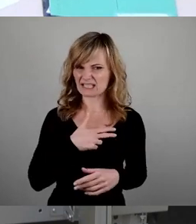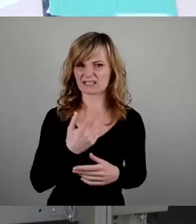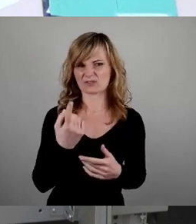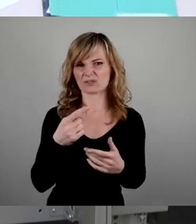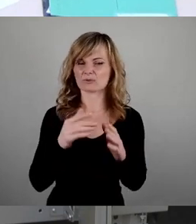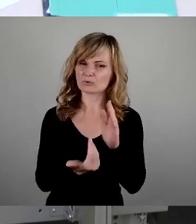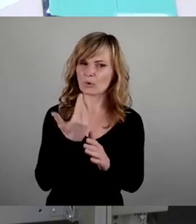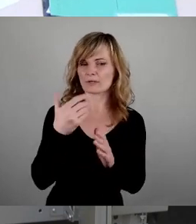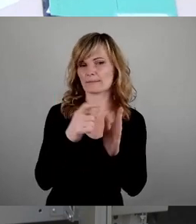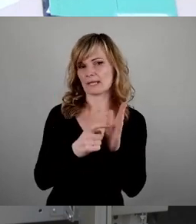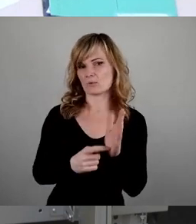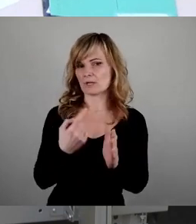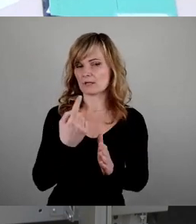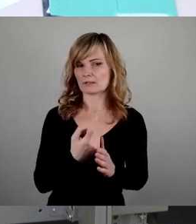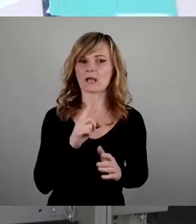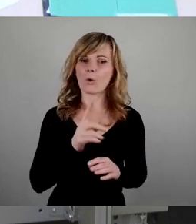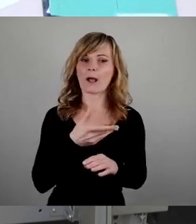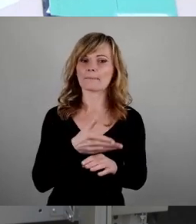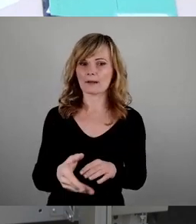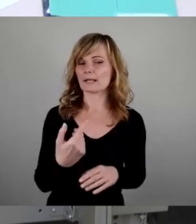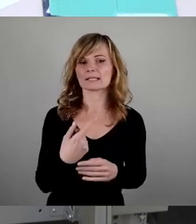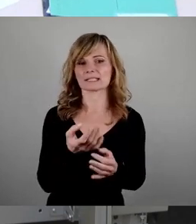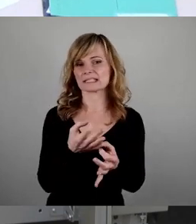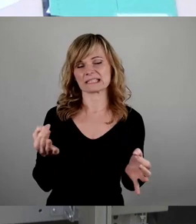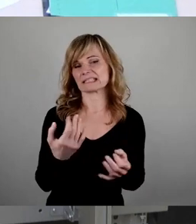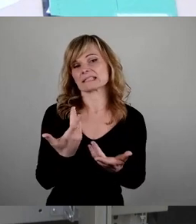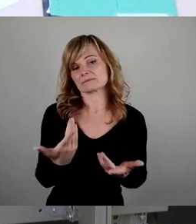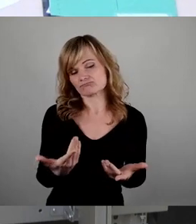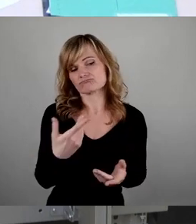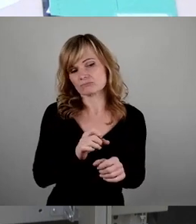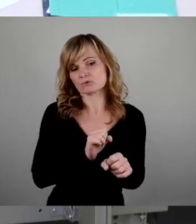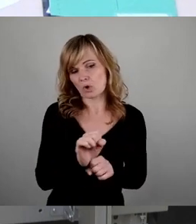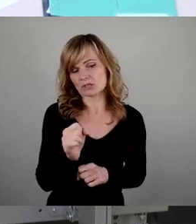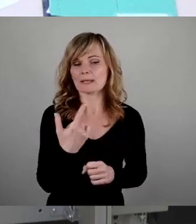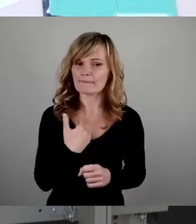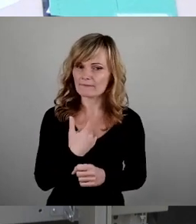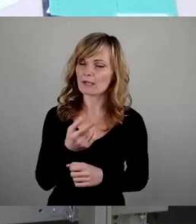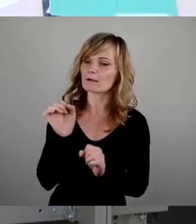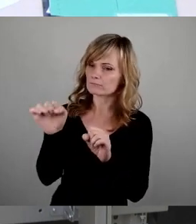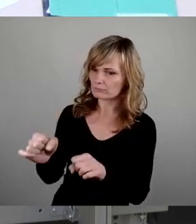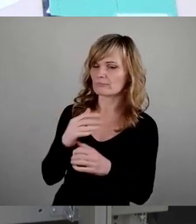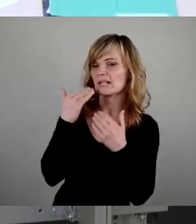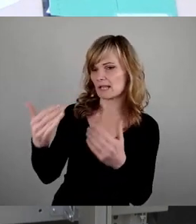Bedingungen? wurde auch abgelehnt. Nichtsdestotrotz, wir möchten da nicht im Wege stehen. Wir werden der Sache zustimmen. Vielen Dank.